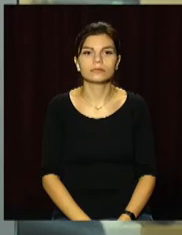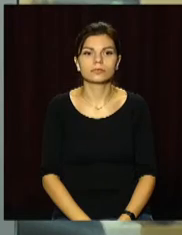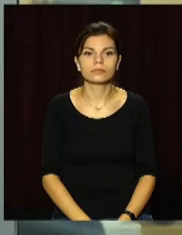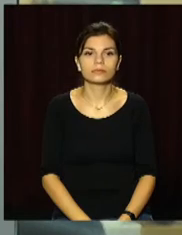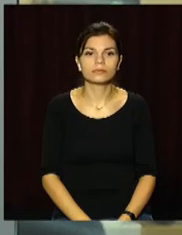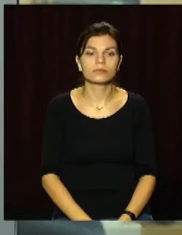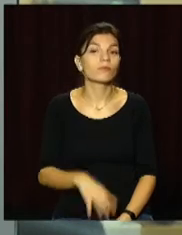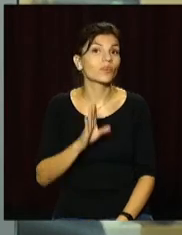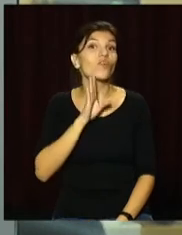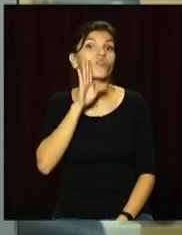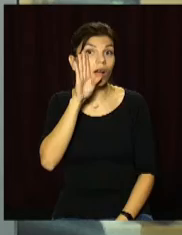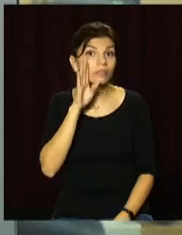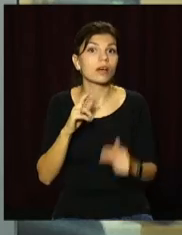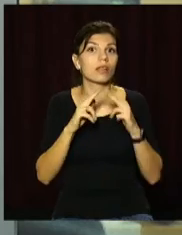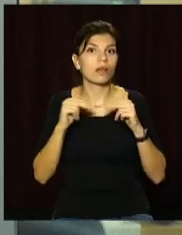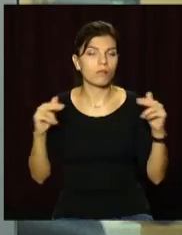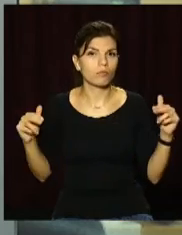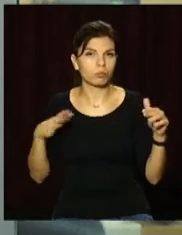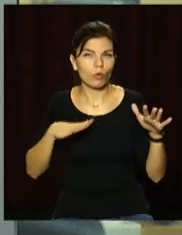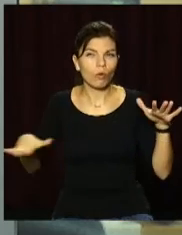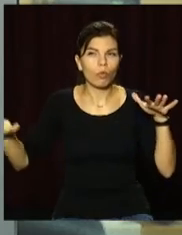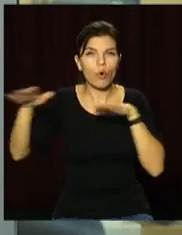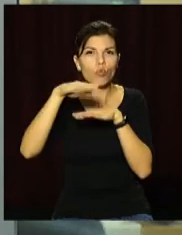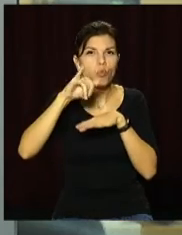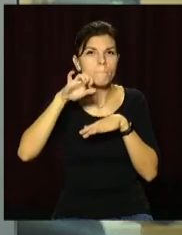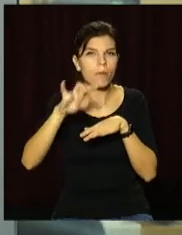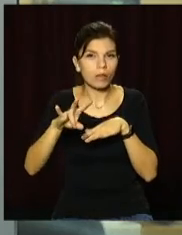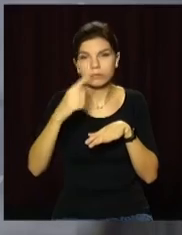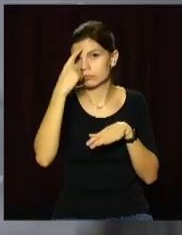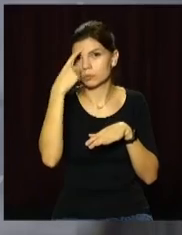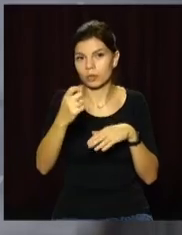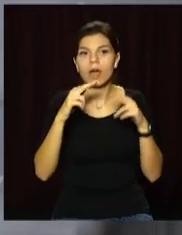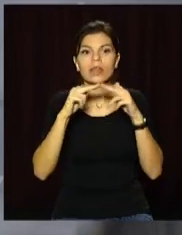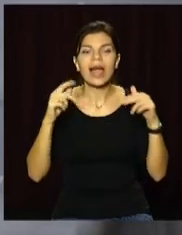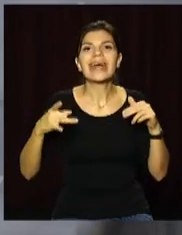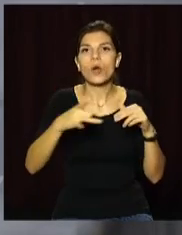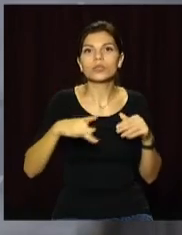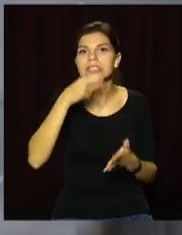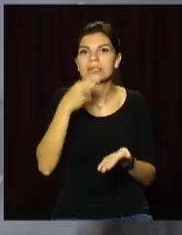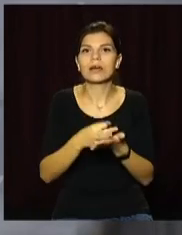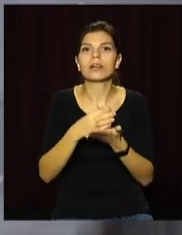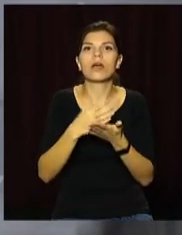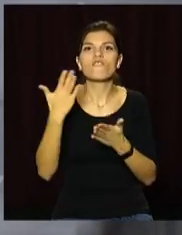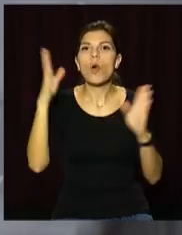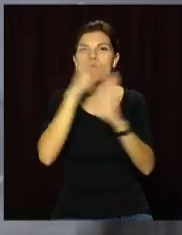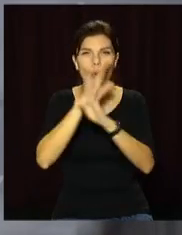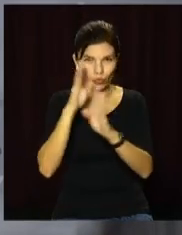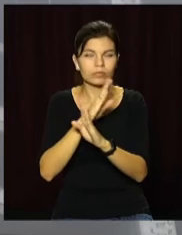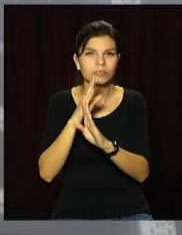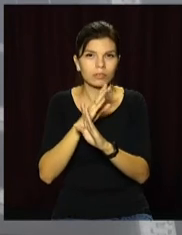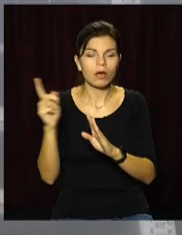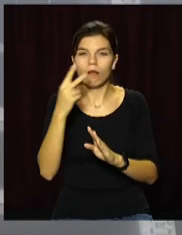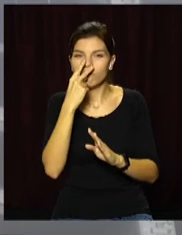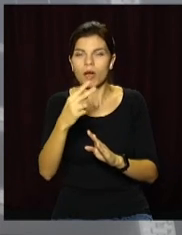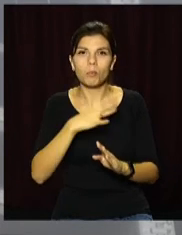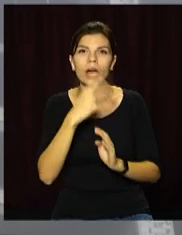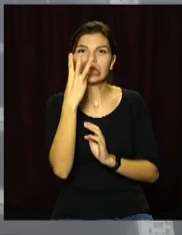Вранці Дніпро оповив туман. За повідомленням Дніпропетровського регіонального центру з гідрометеорології, видимість